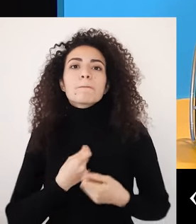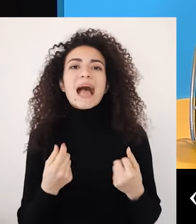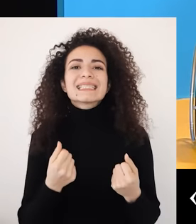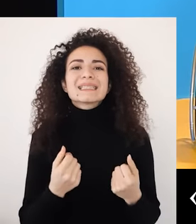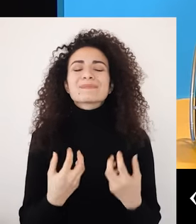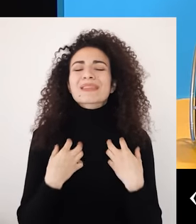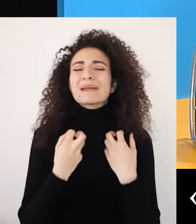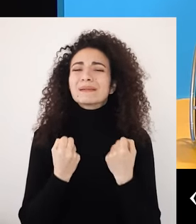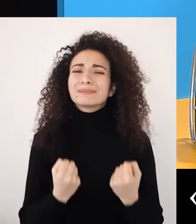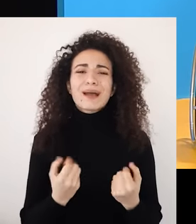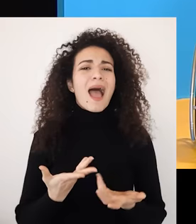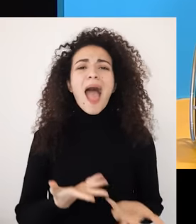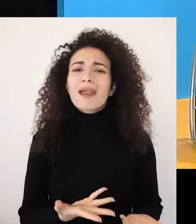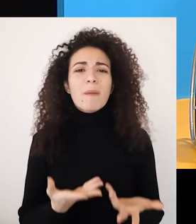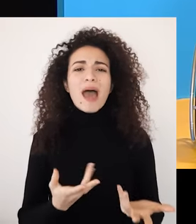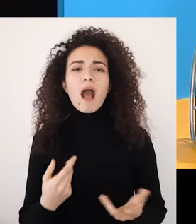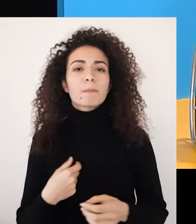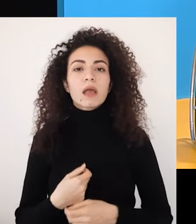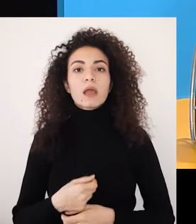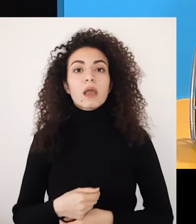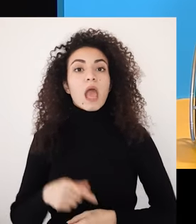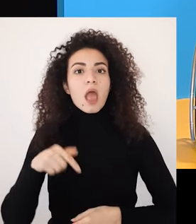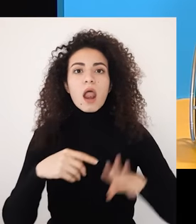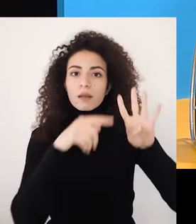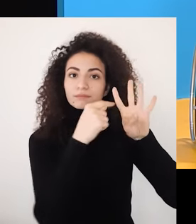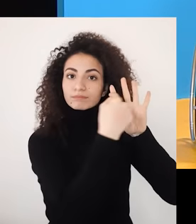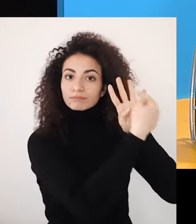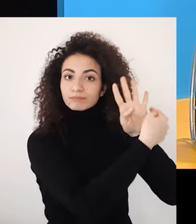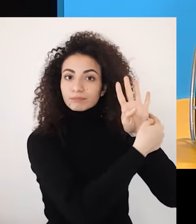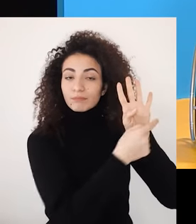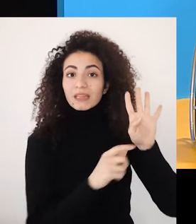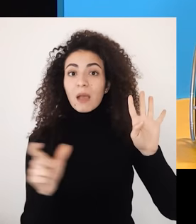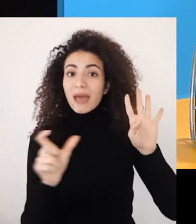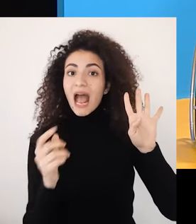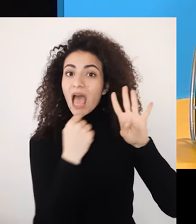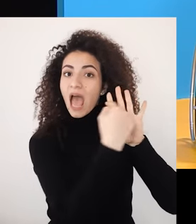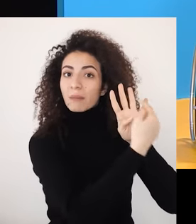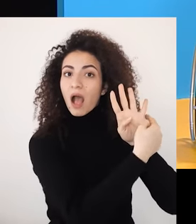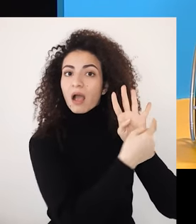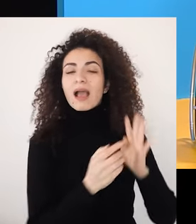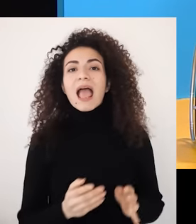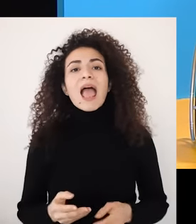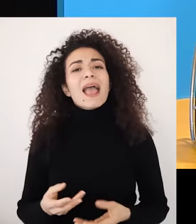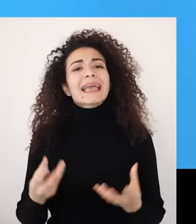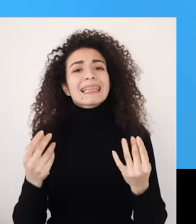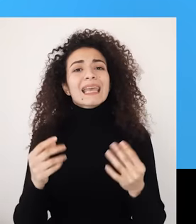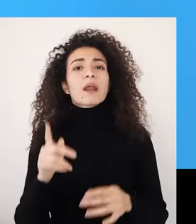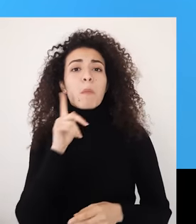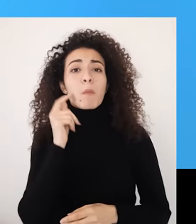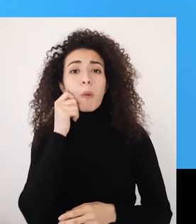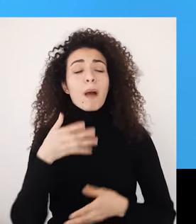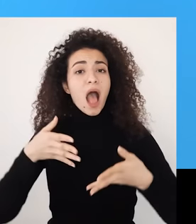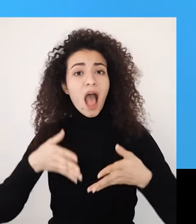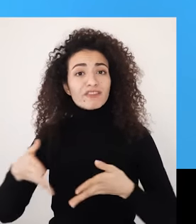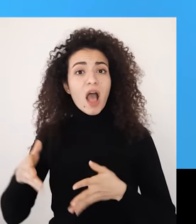الملونة بالزند إذن النكرار، الاختزال، الفصل، والتضحية هي المراحل